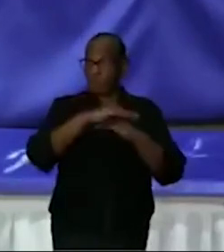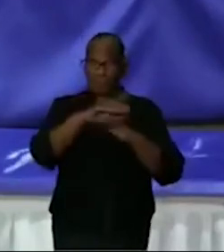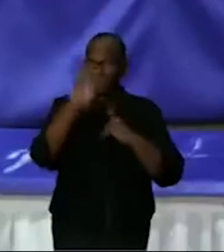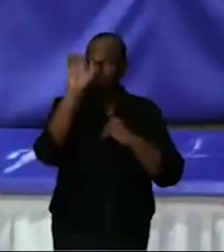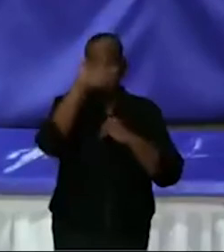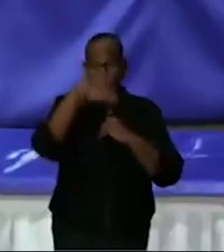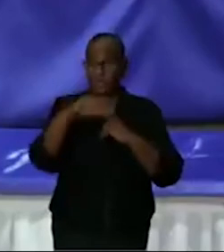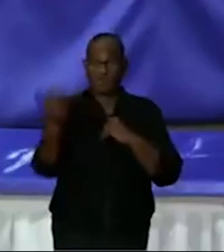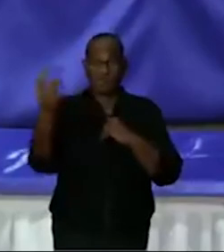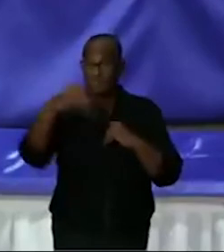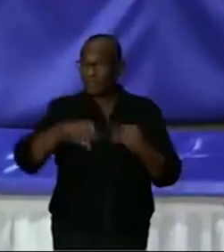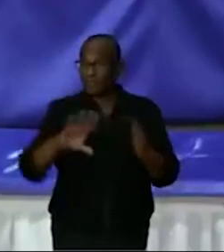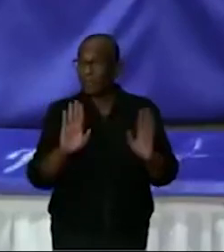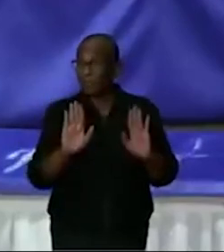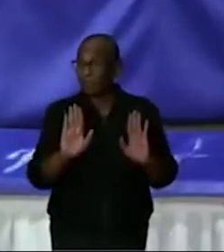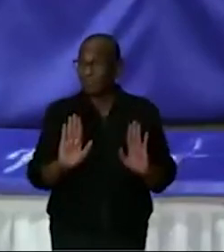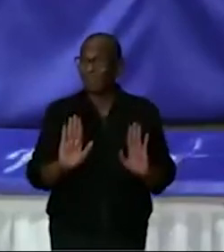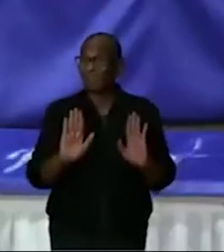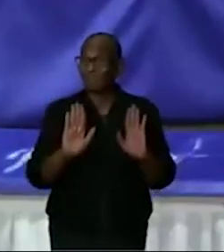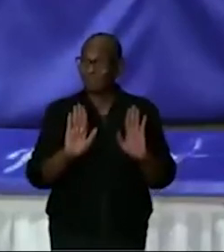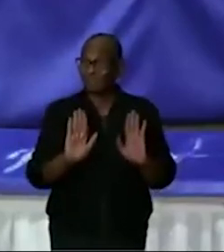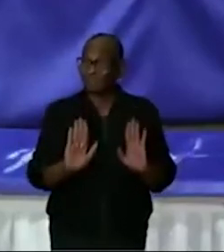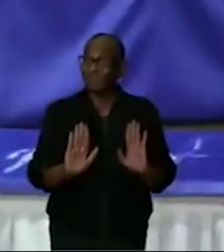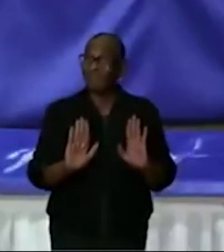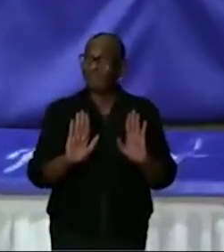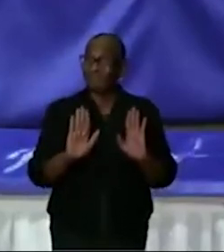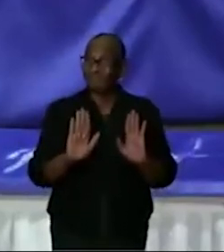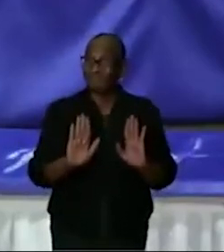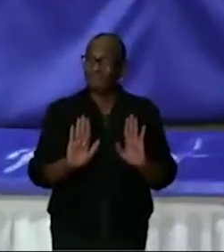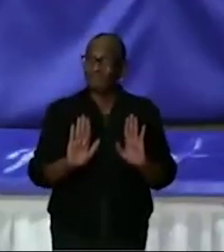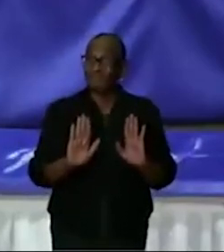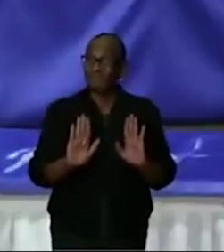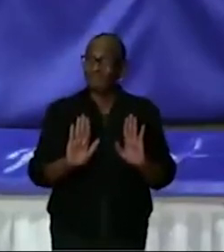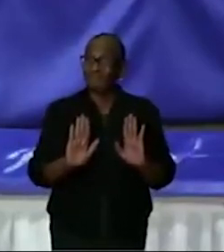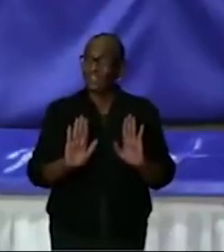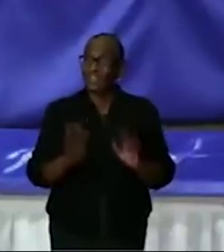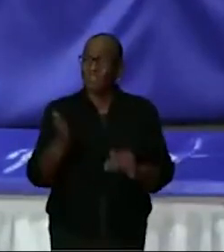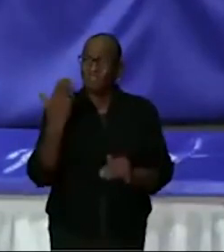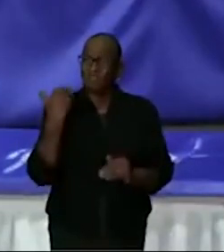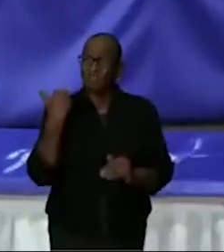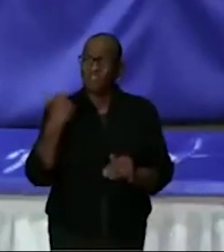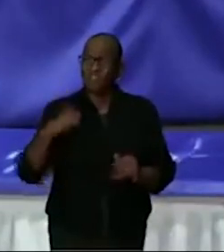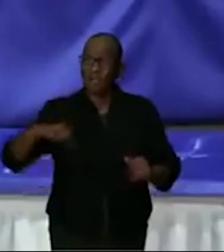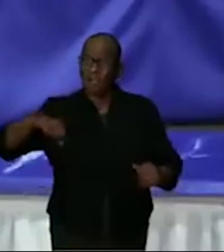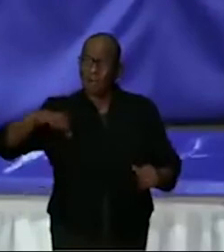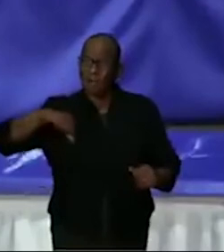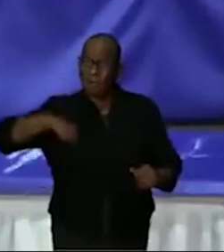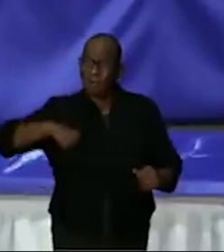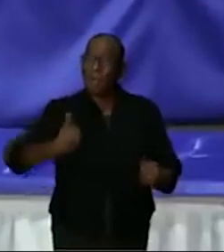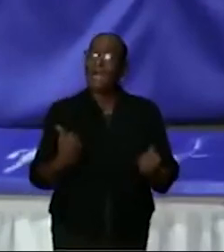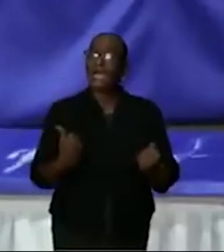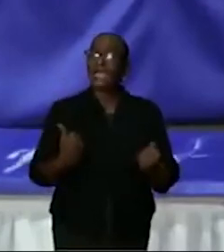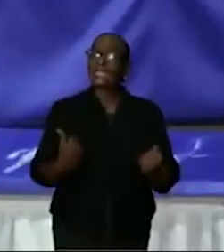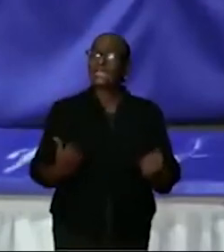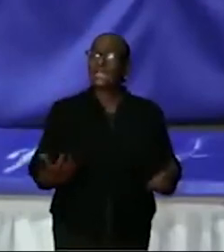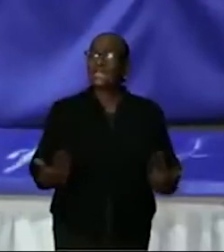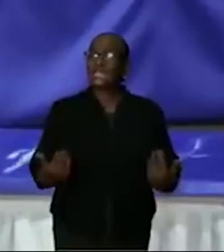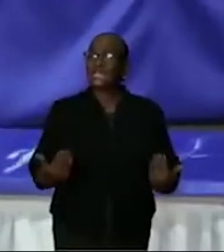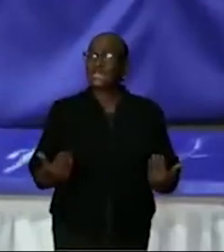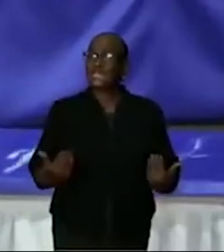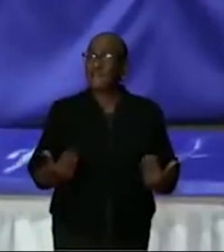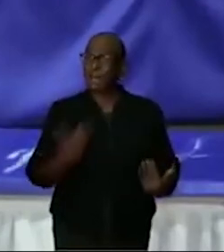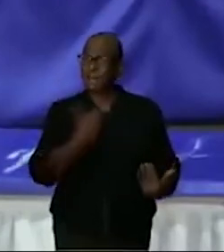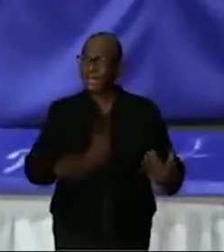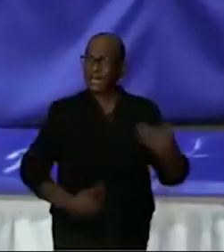hier. Het is vanaf begin september dat hij in Engeland begon te